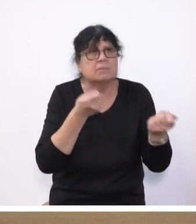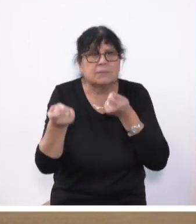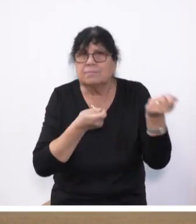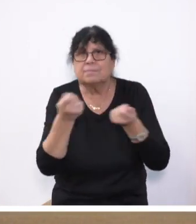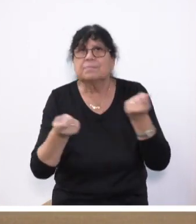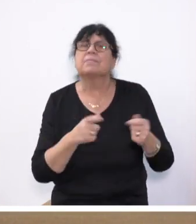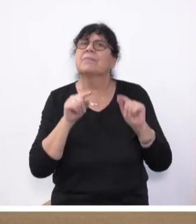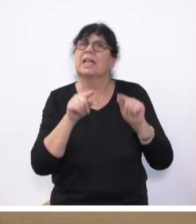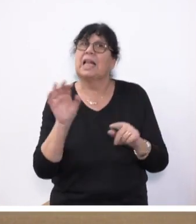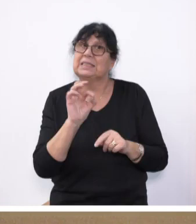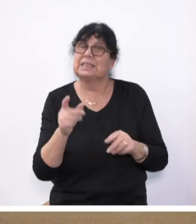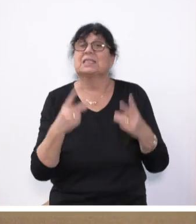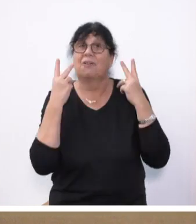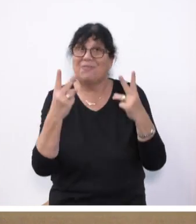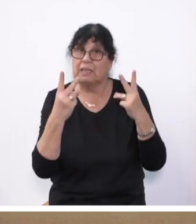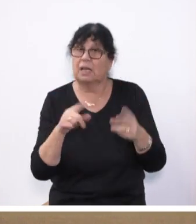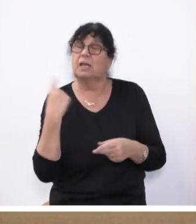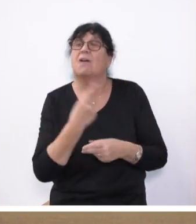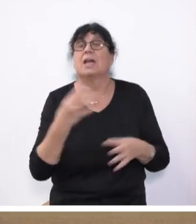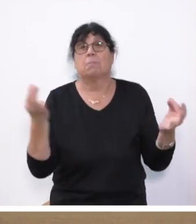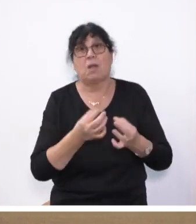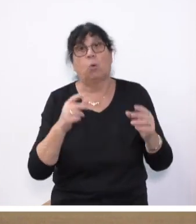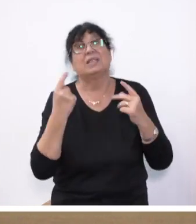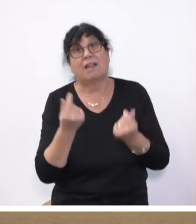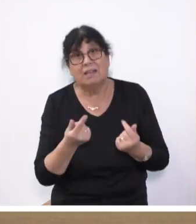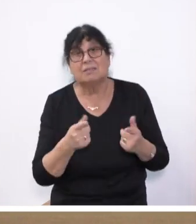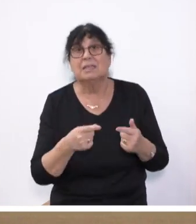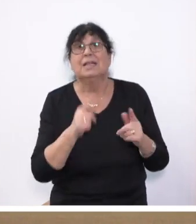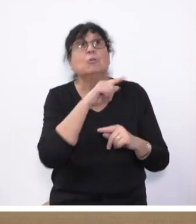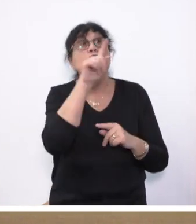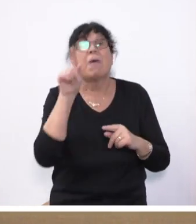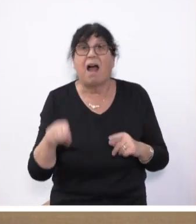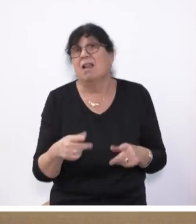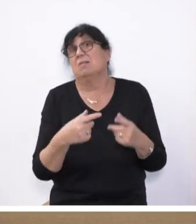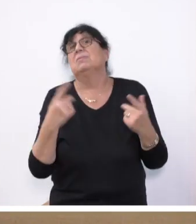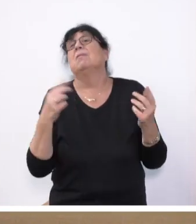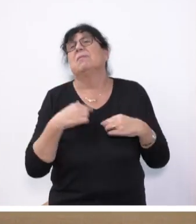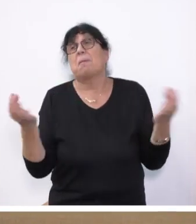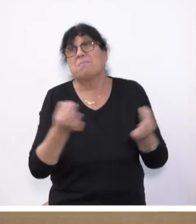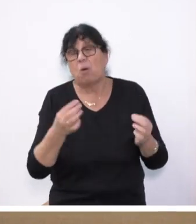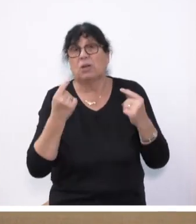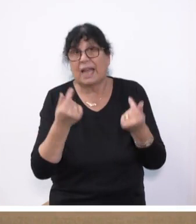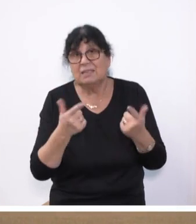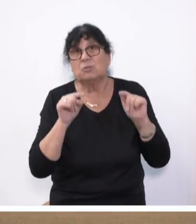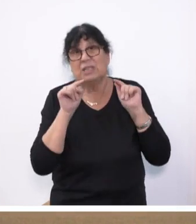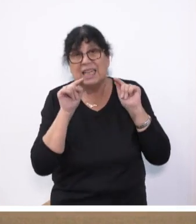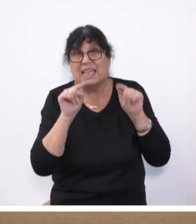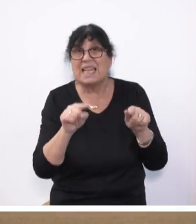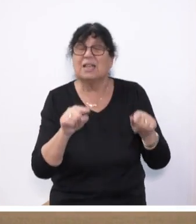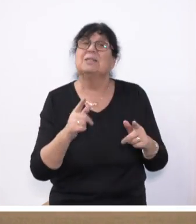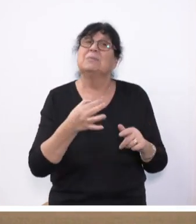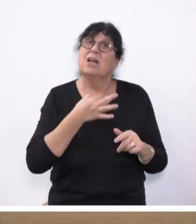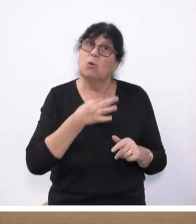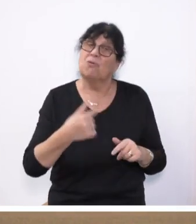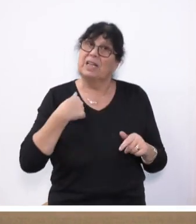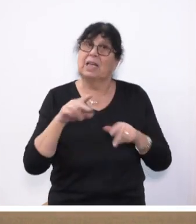ist wichtig. Wir brauchen Geld. Mit Geld ist es nicht überall getan, aber wir brauchen Geld. Und da rufe ich jetzt